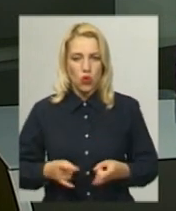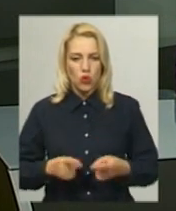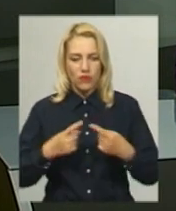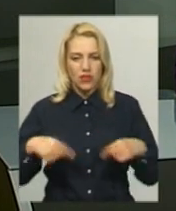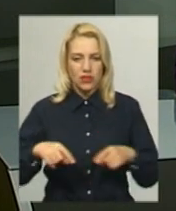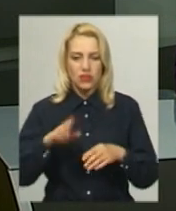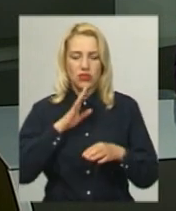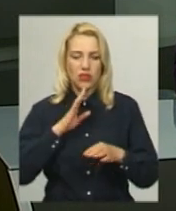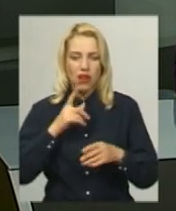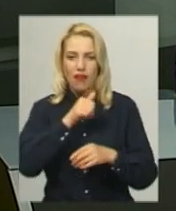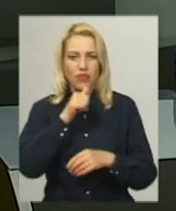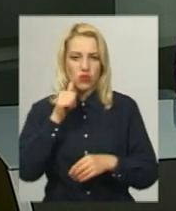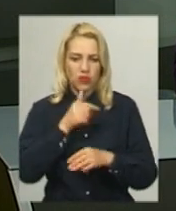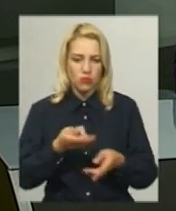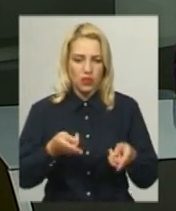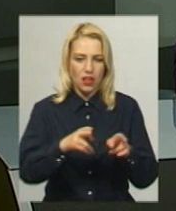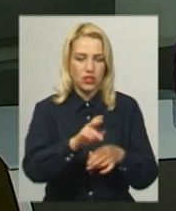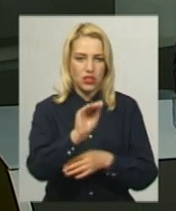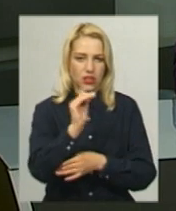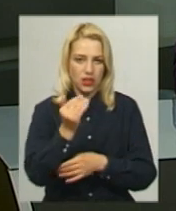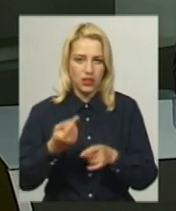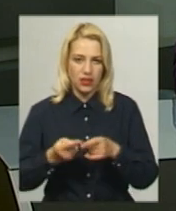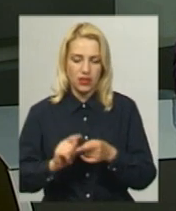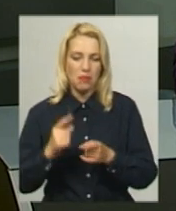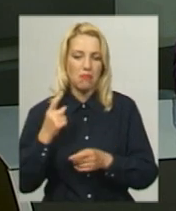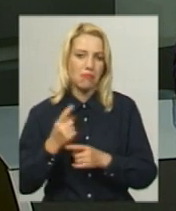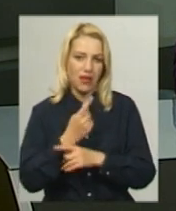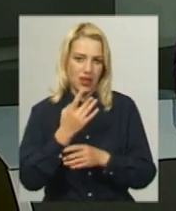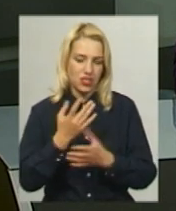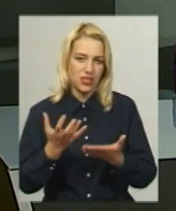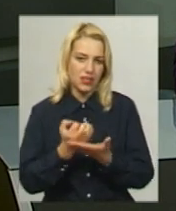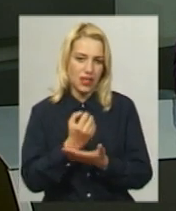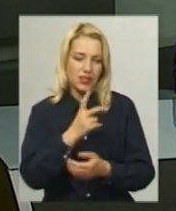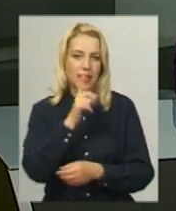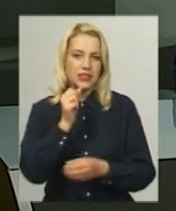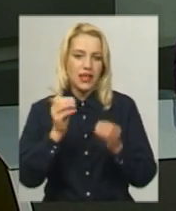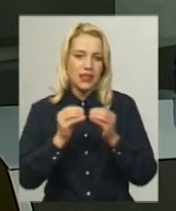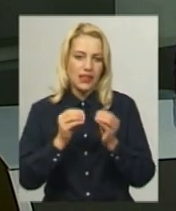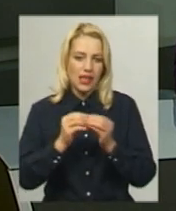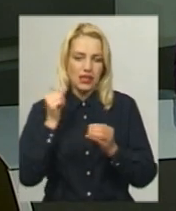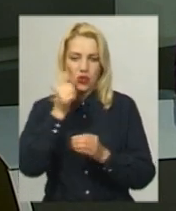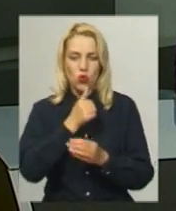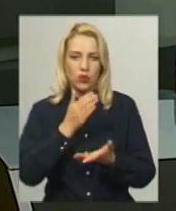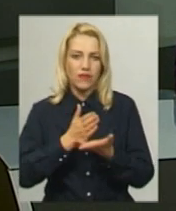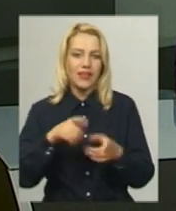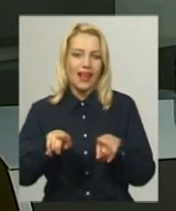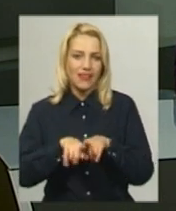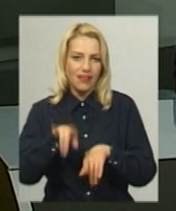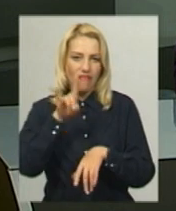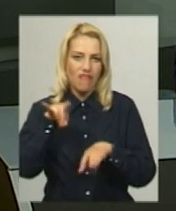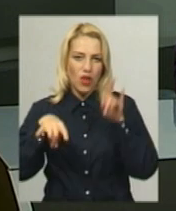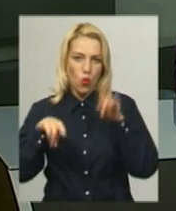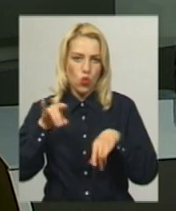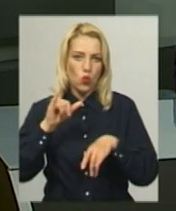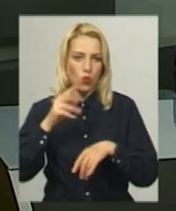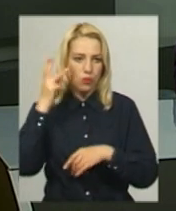анонімно лишила малюка. Це перша подібна знахідка за 10 років дії вікон життя в області. Як почувається, малюк дізнавалася наша